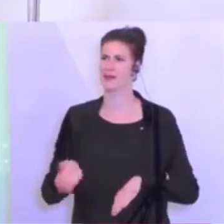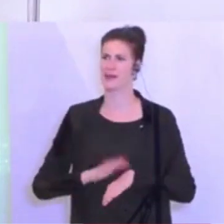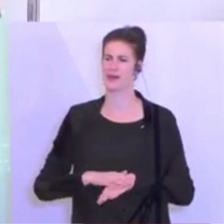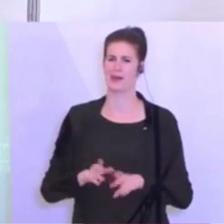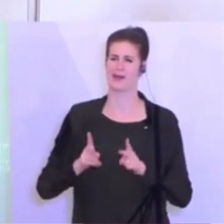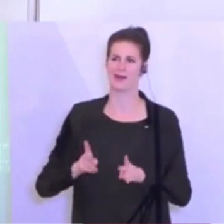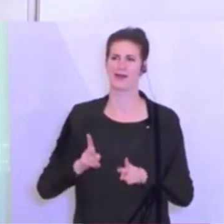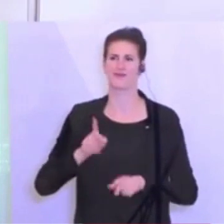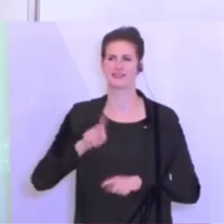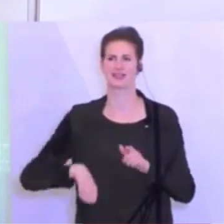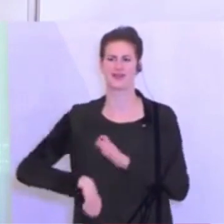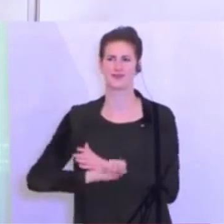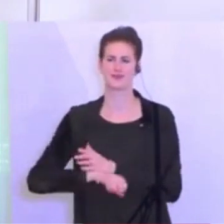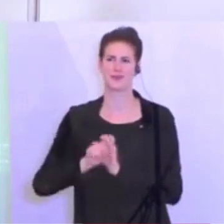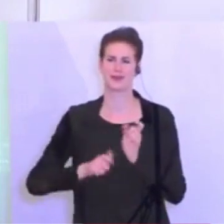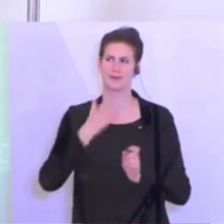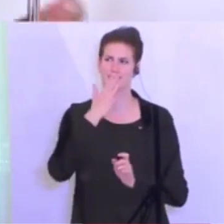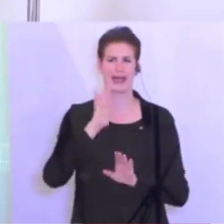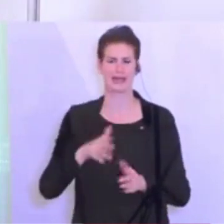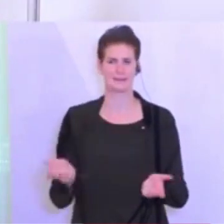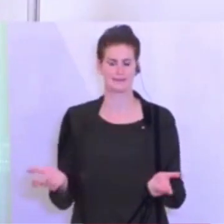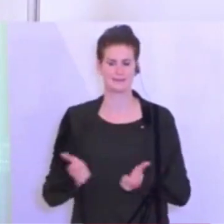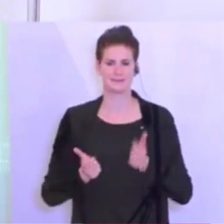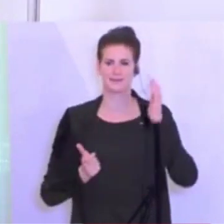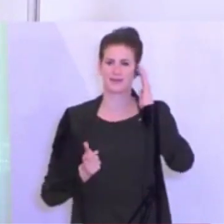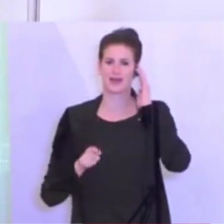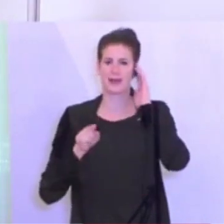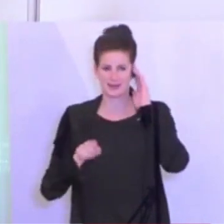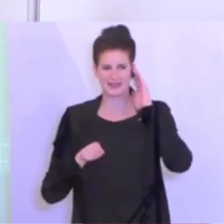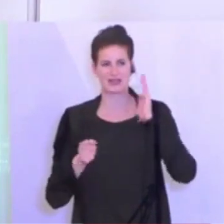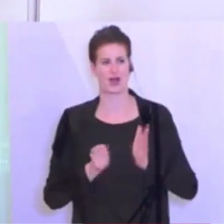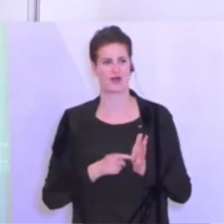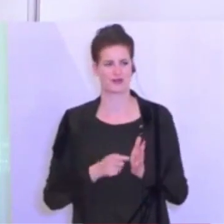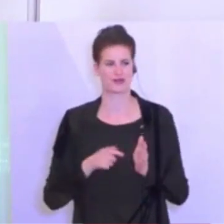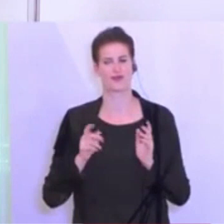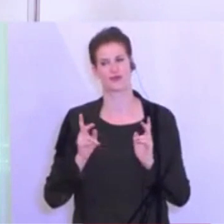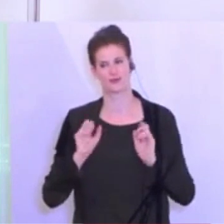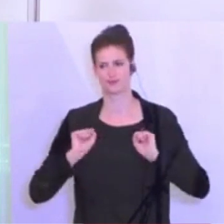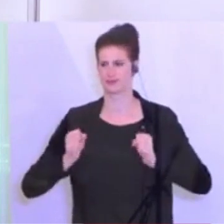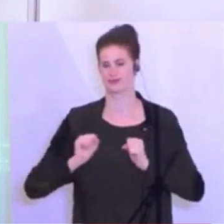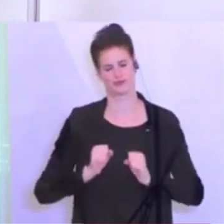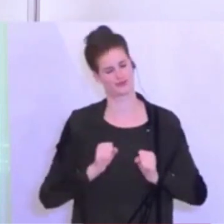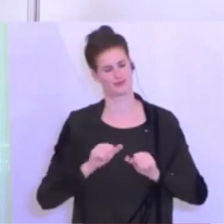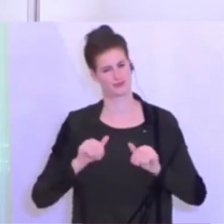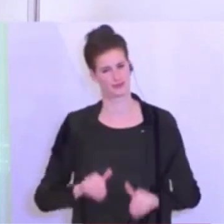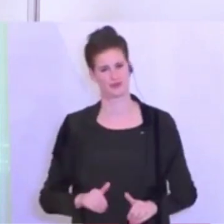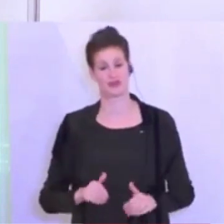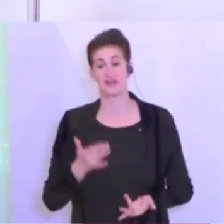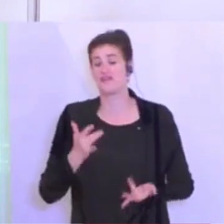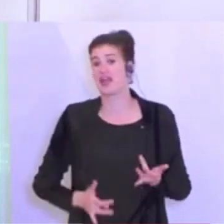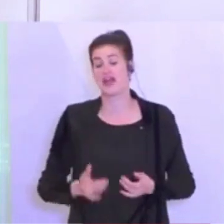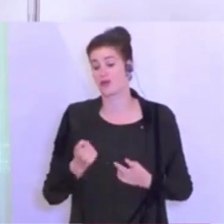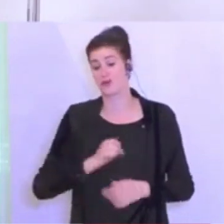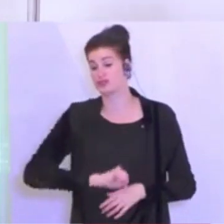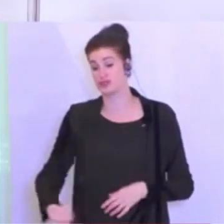Malterabstand Fußball spielt. Also so, das ist eine Herausforderung, die werden wir aber angehen. Auch da kann es sein, dass es möglicherweise schneller geht, als alle